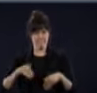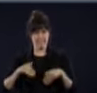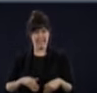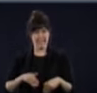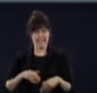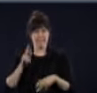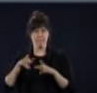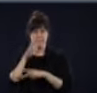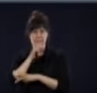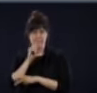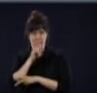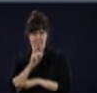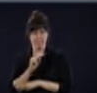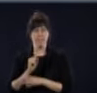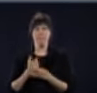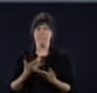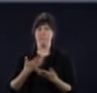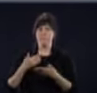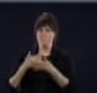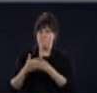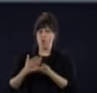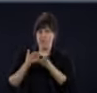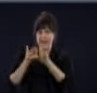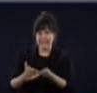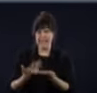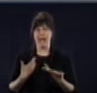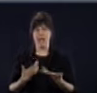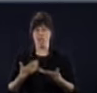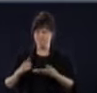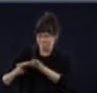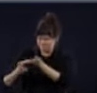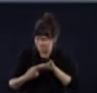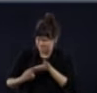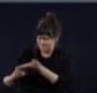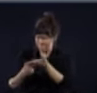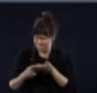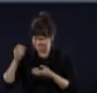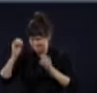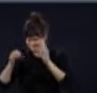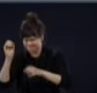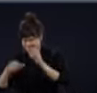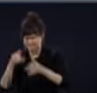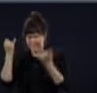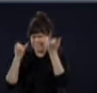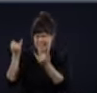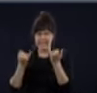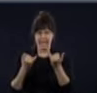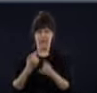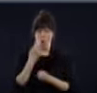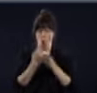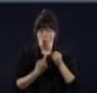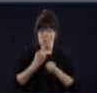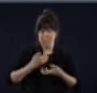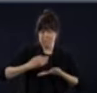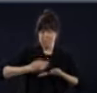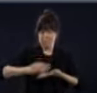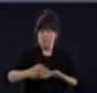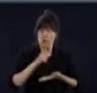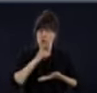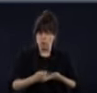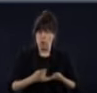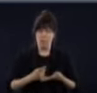moins pour une année, là, à vivre avec le virus sans vaccin, on va continuer de travailler pour les personnes handicapées